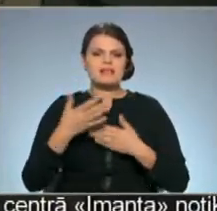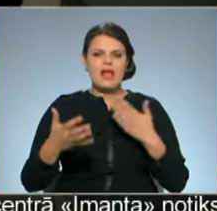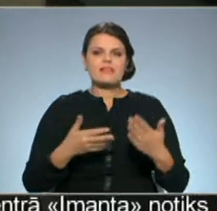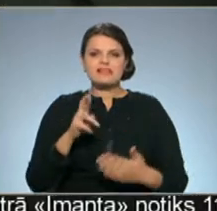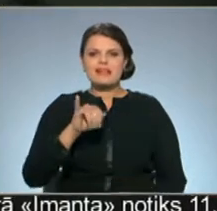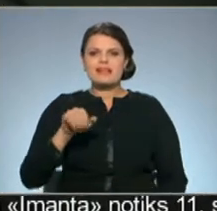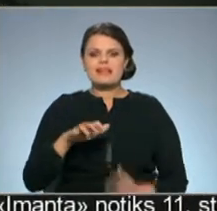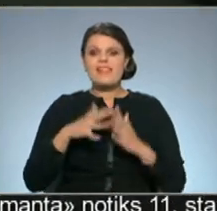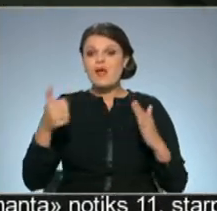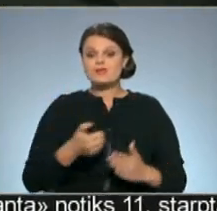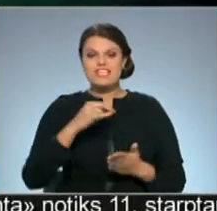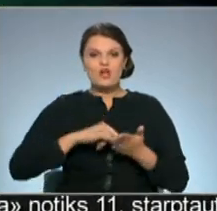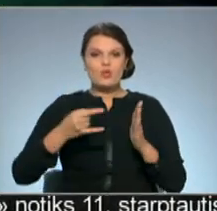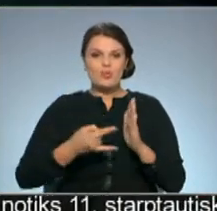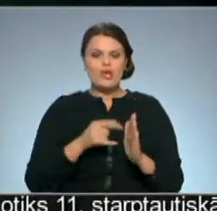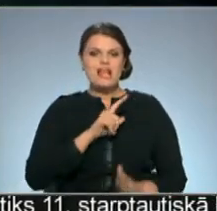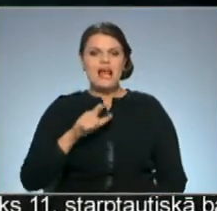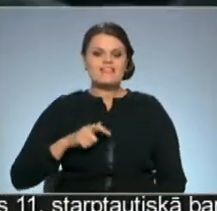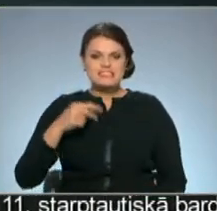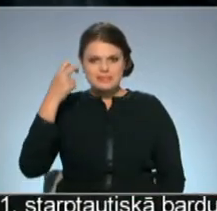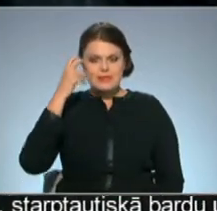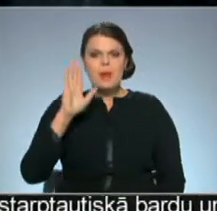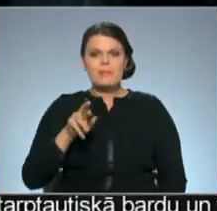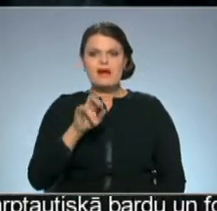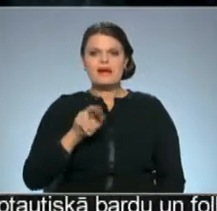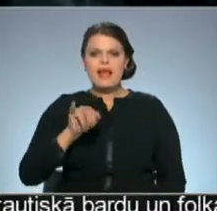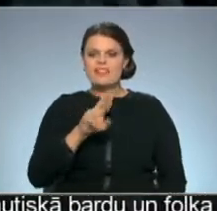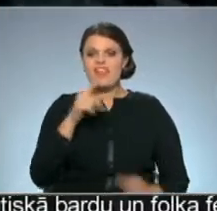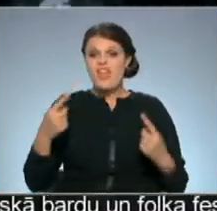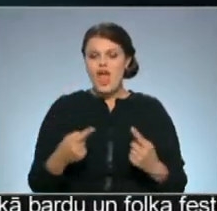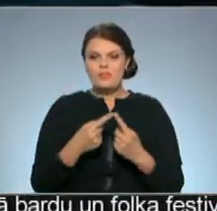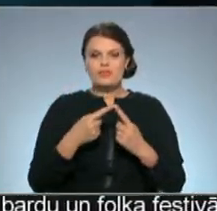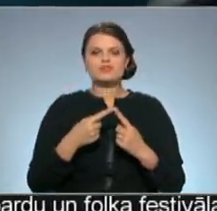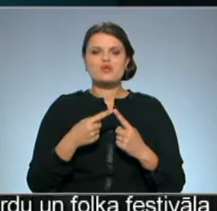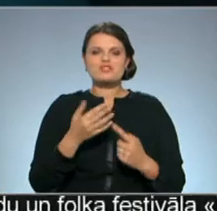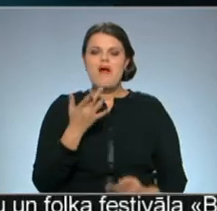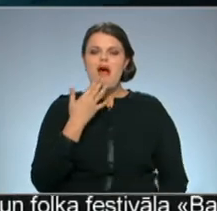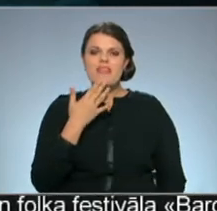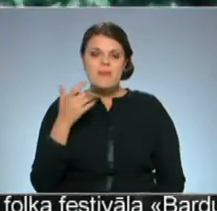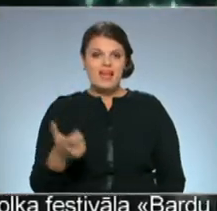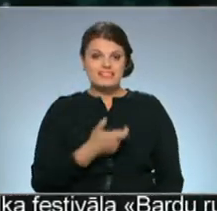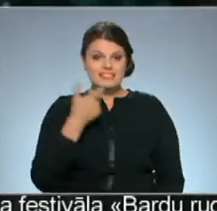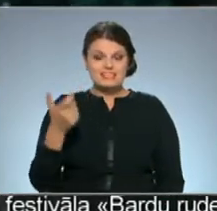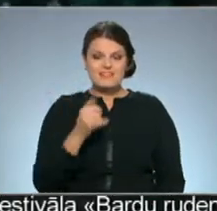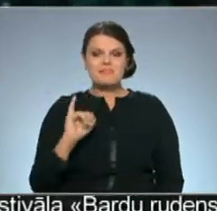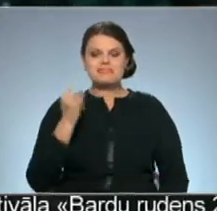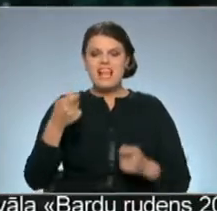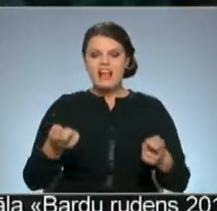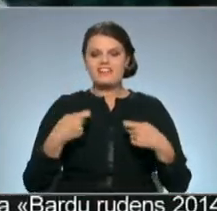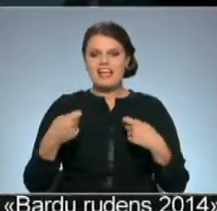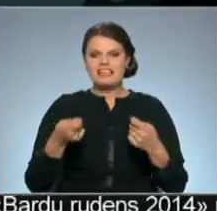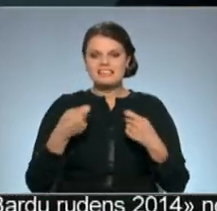Rī daudzgadu projekts, Latviskiem stereotipiem par Rainu neatbilstošās pilmetrāžas animācijas filmas zelta zirgs